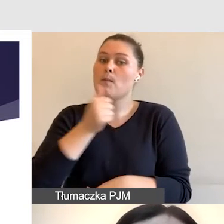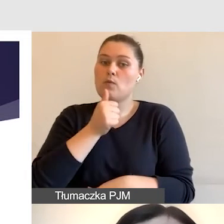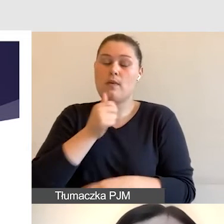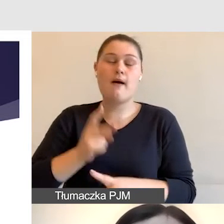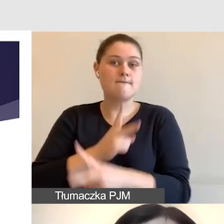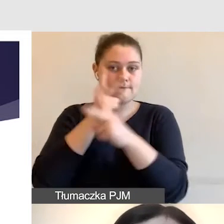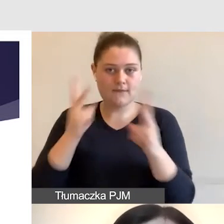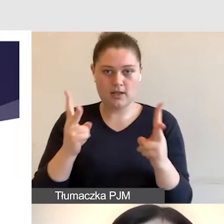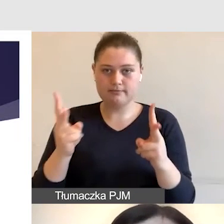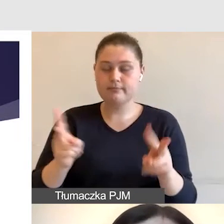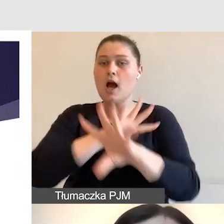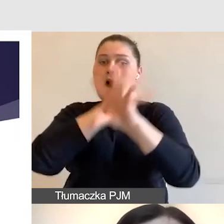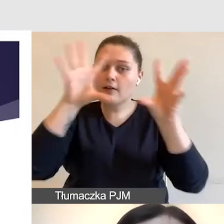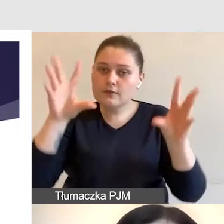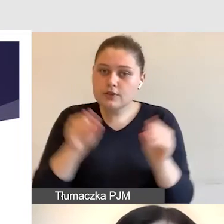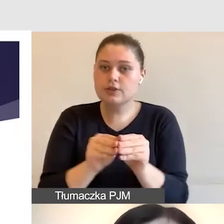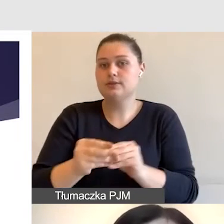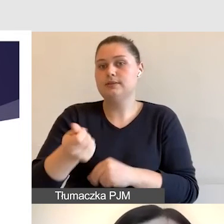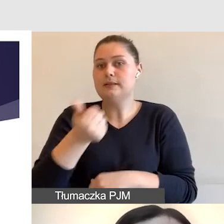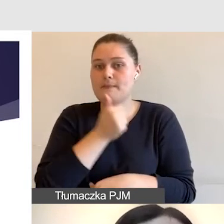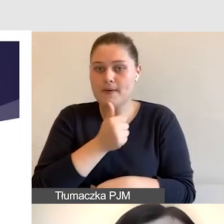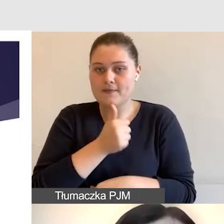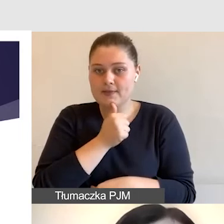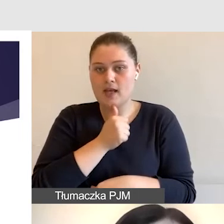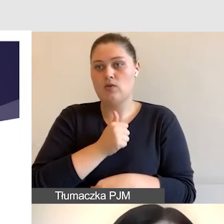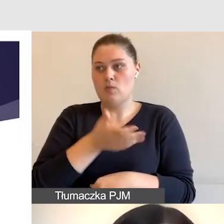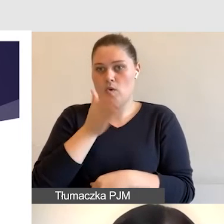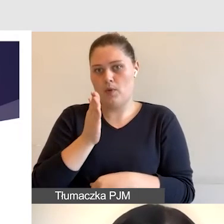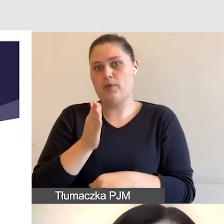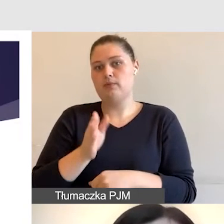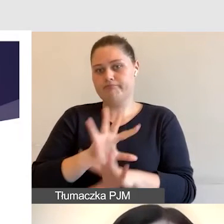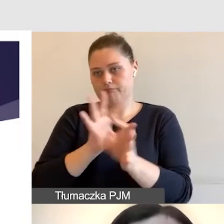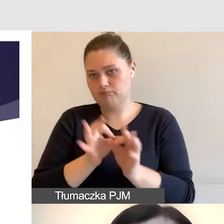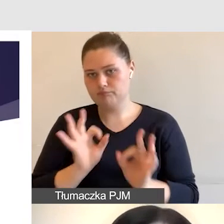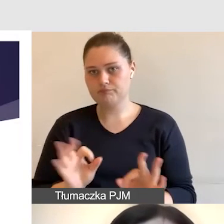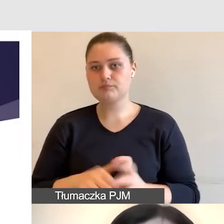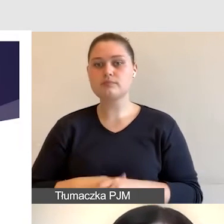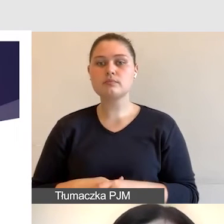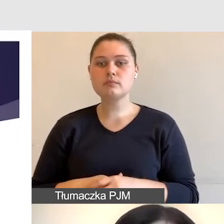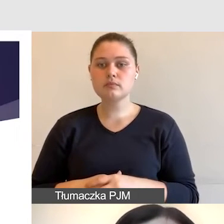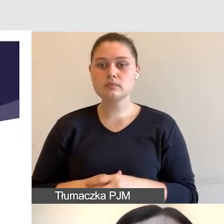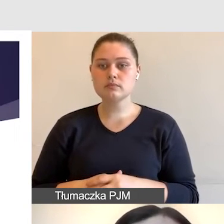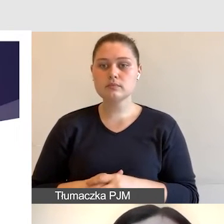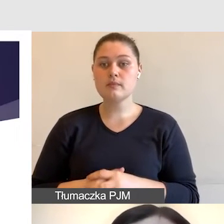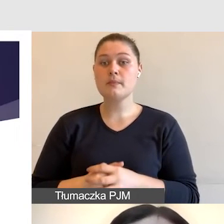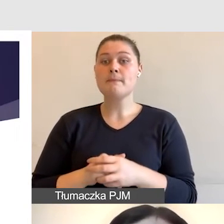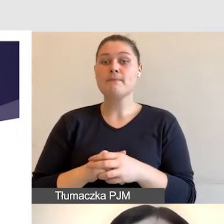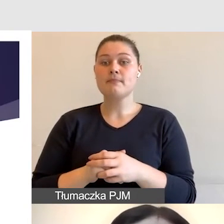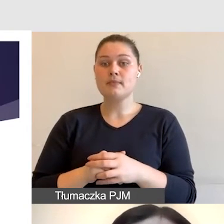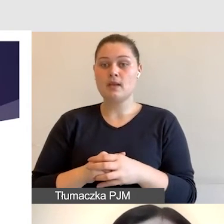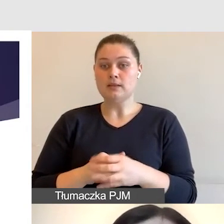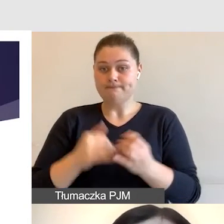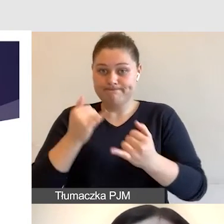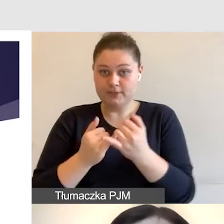Testujemy nasze łącze internetowe w speed teście. W przypadku problemów z łączem dbamy